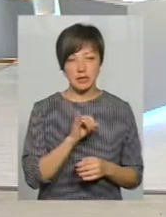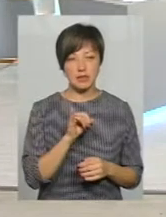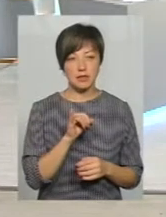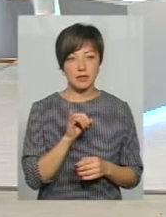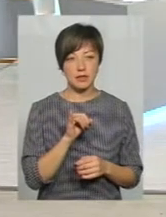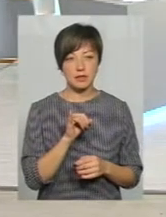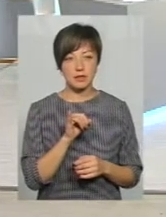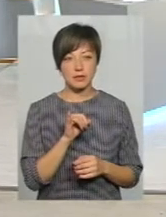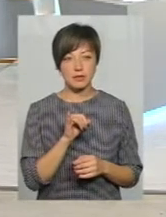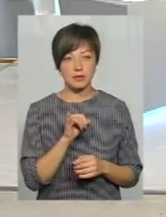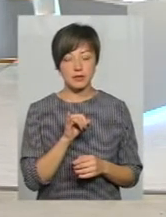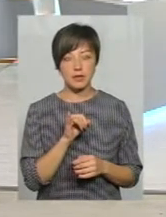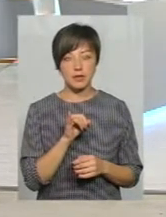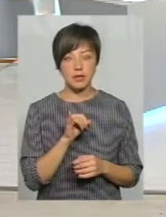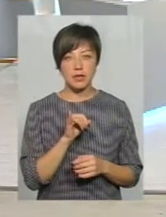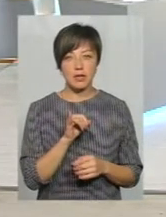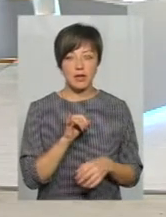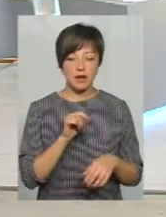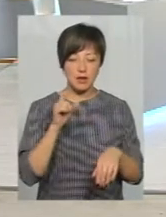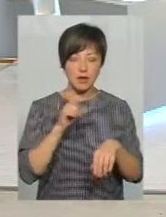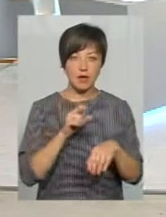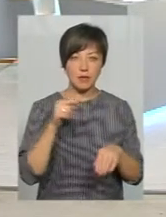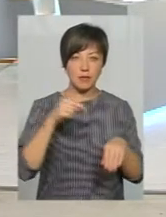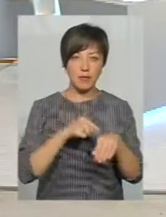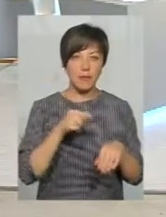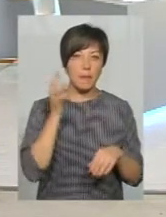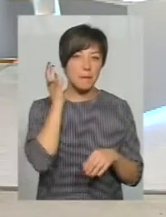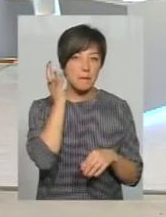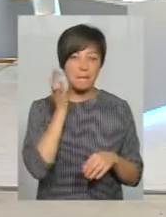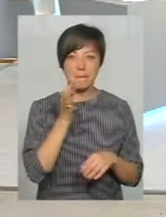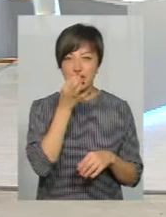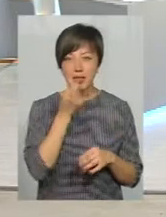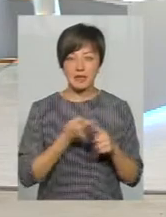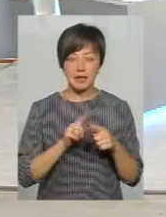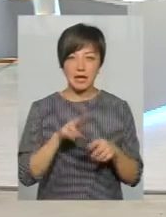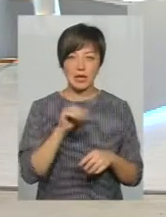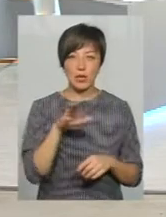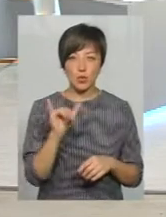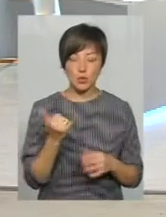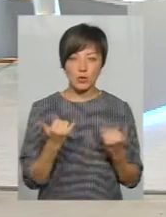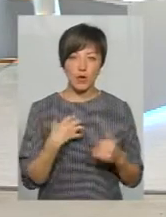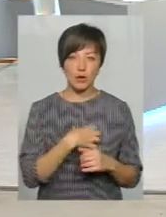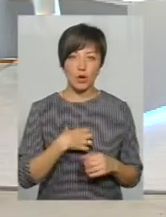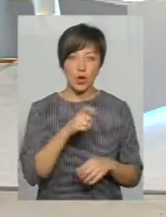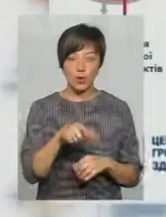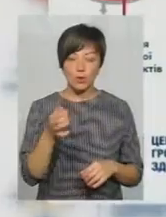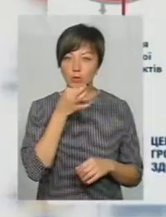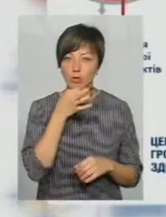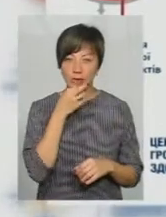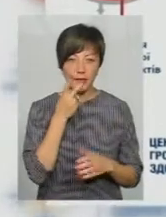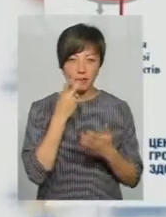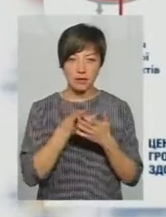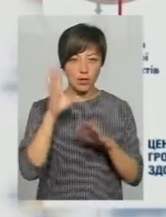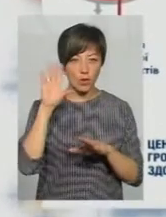пірсінги, татуювання. Такі методи, які зараз є дуже актуальні і люди полюбляють, не